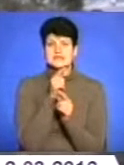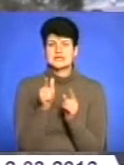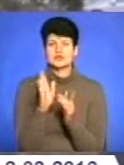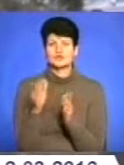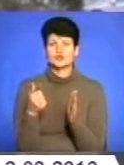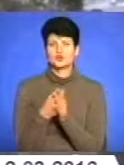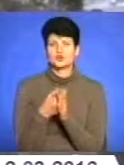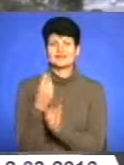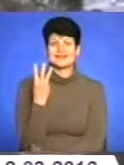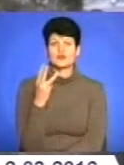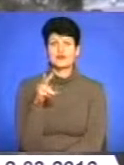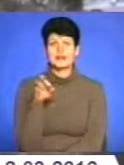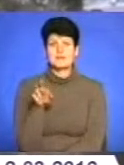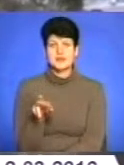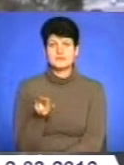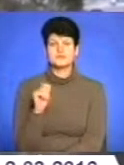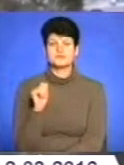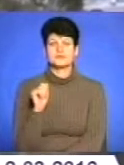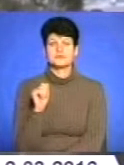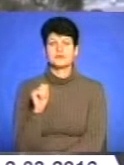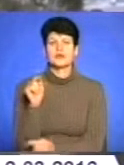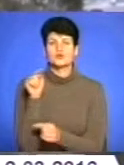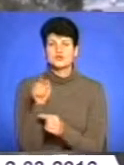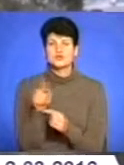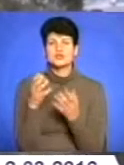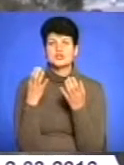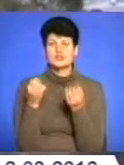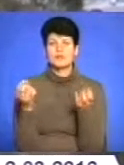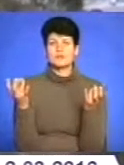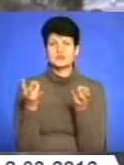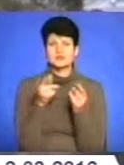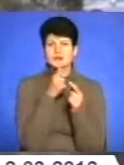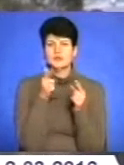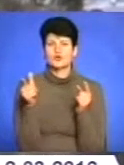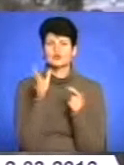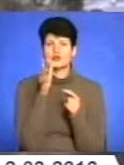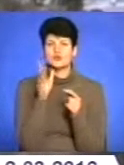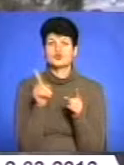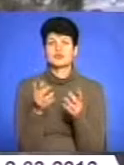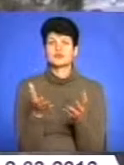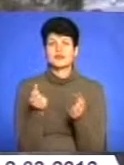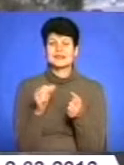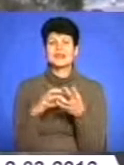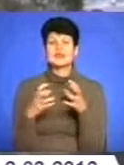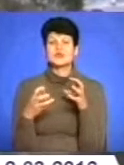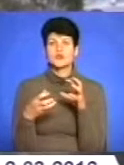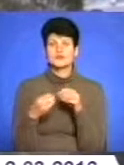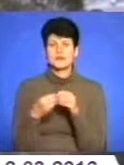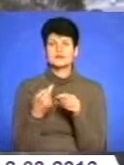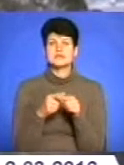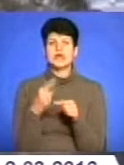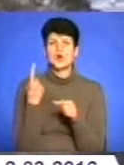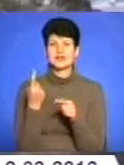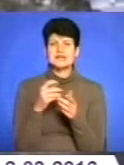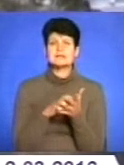до 3 липня. Тоді ще потрібен певний період часу для того, щоб отримати результати. Це одна із причин.